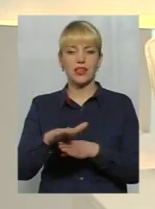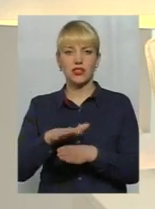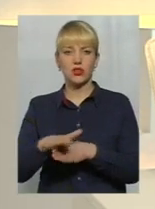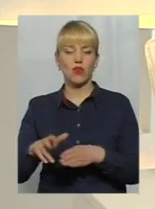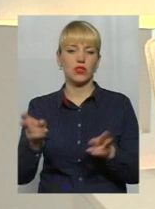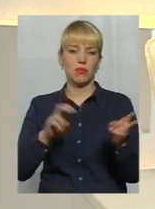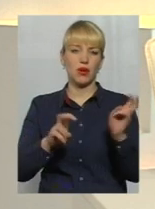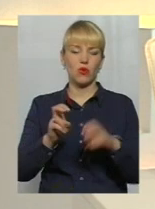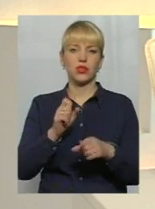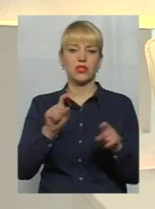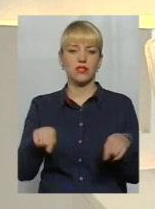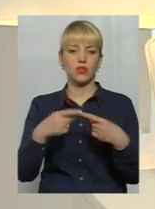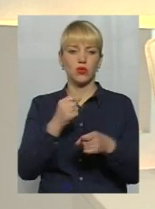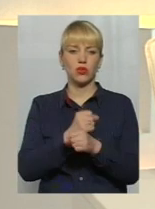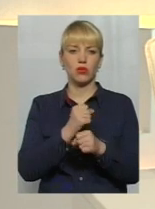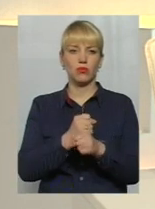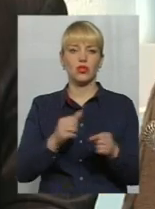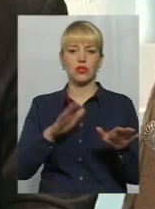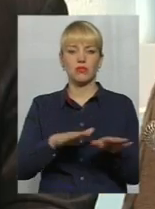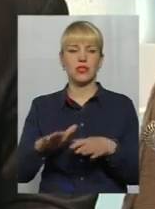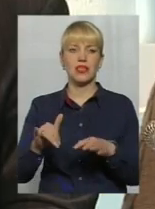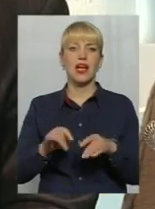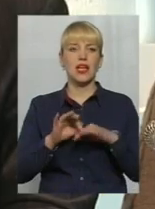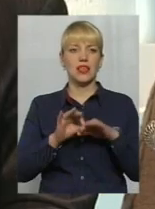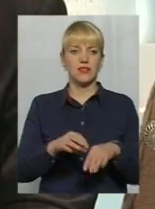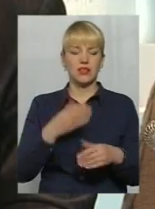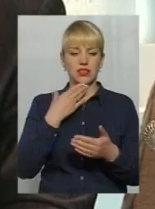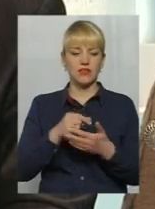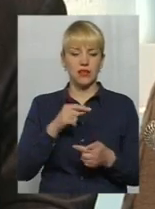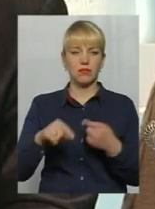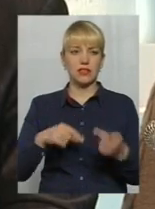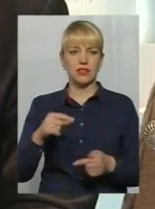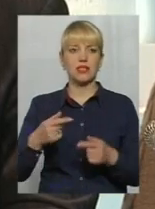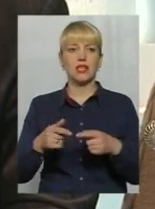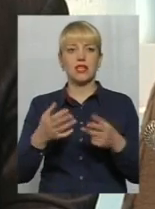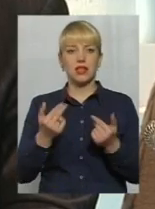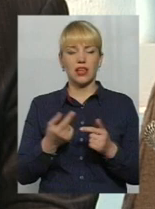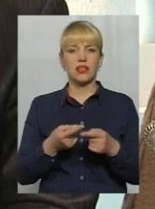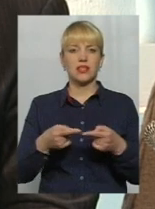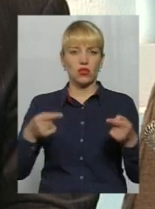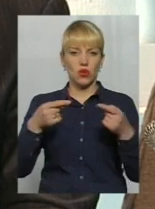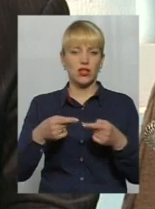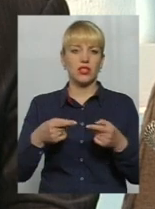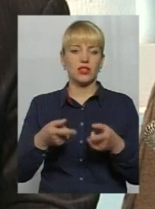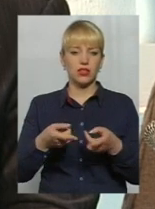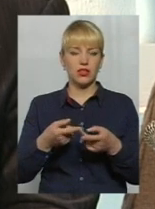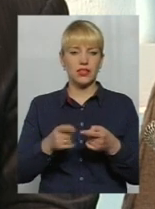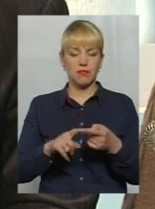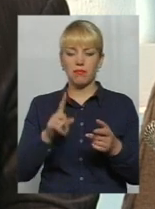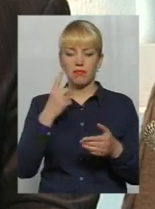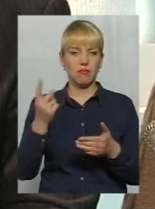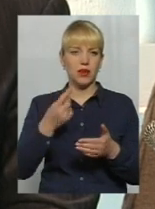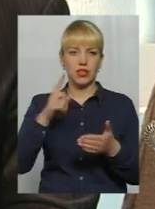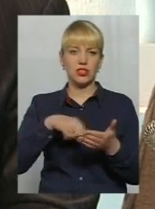нові робочі місця і ведіть свій бізнес тут комфортно. Дуже доречне запитання, оскільки перше питання, яке цікавить